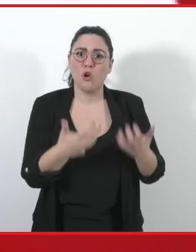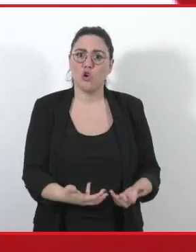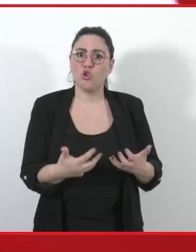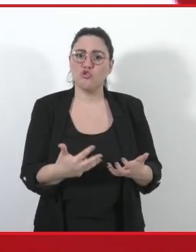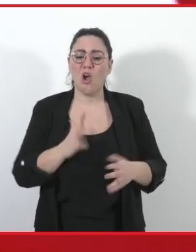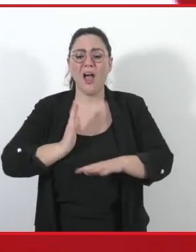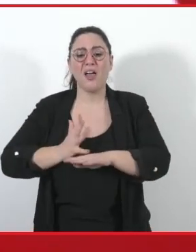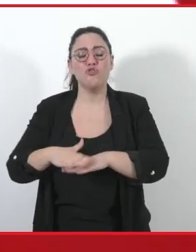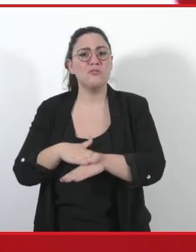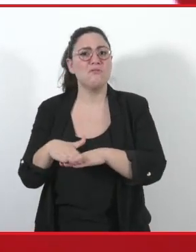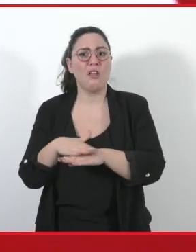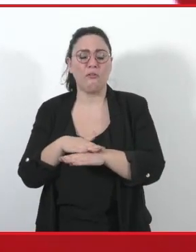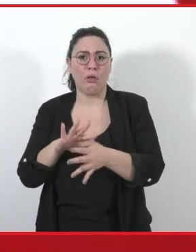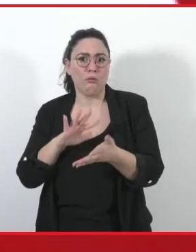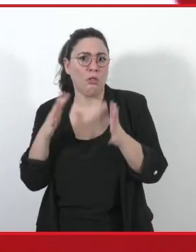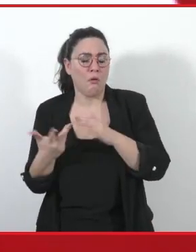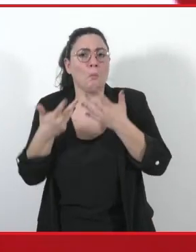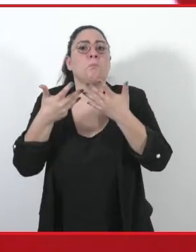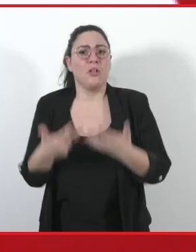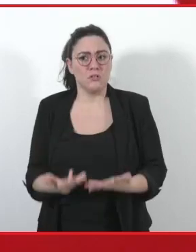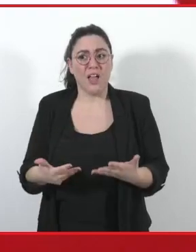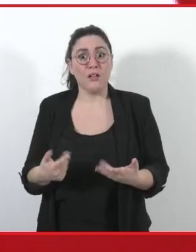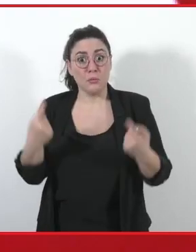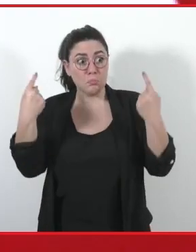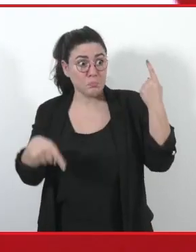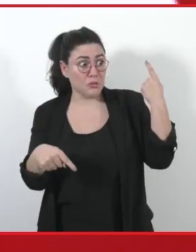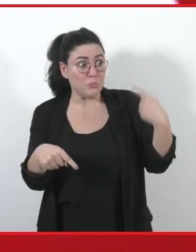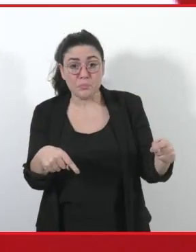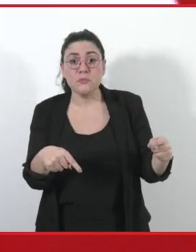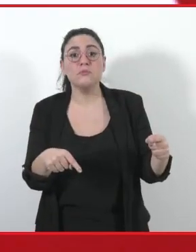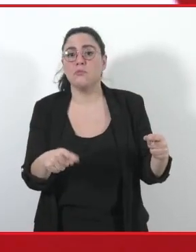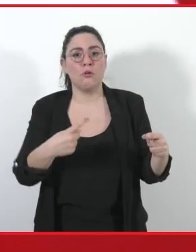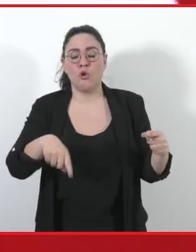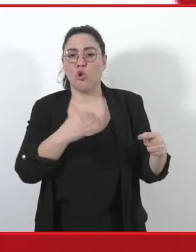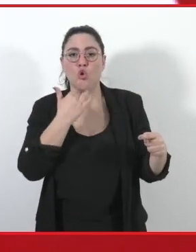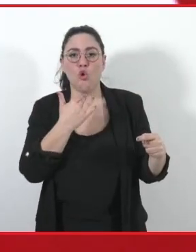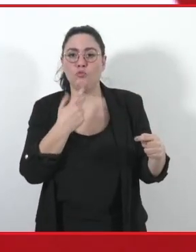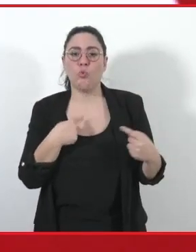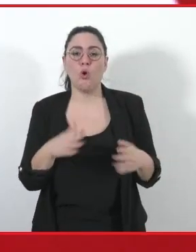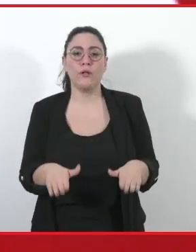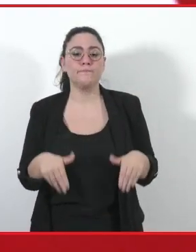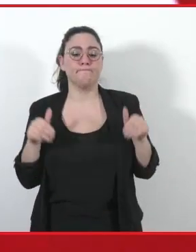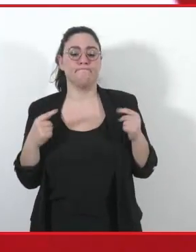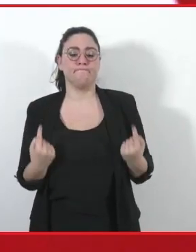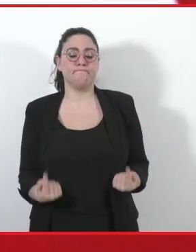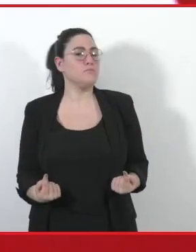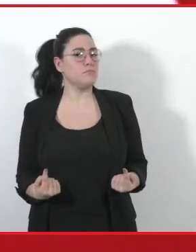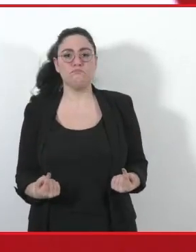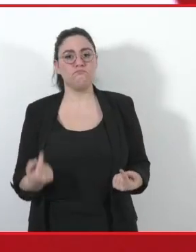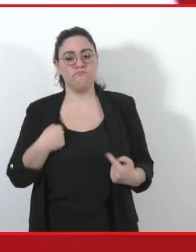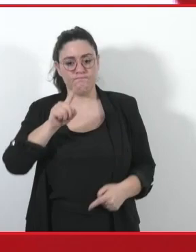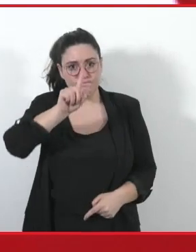ai servizi. Su questa strada noi non intendiamo assolutamente fermarci. E' necessario, per questo chiediamo,